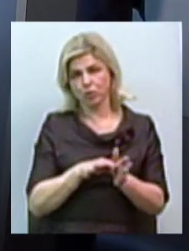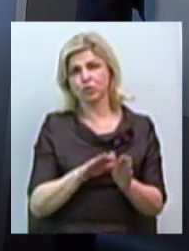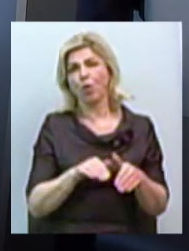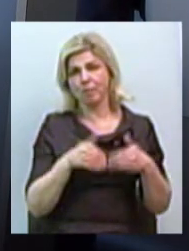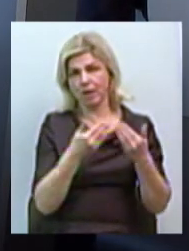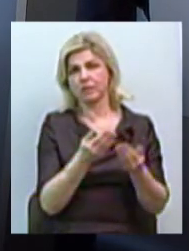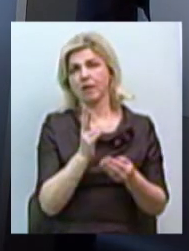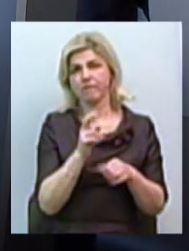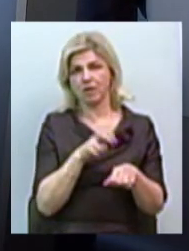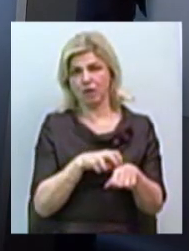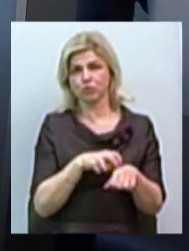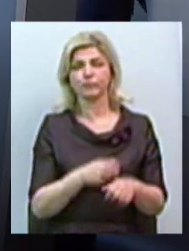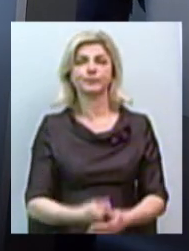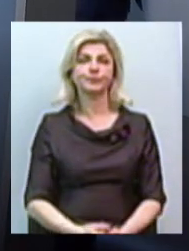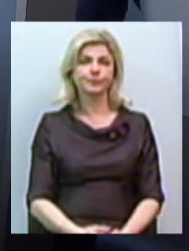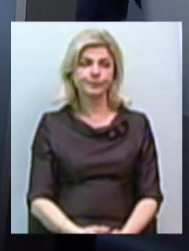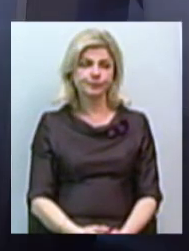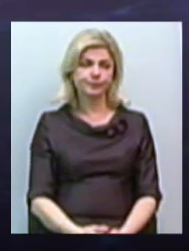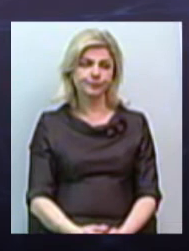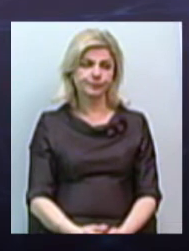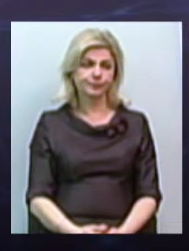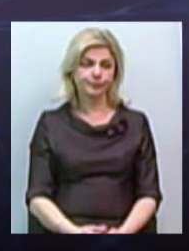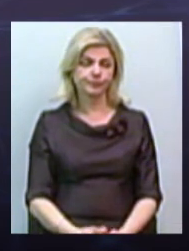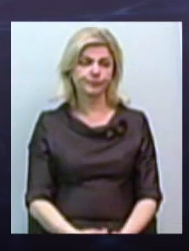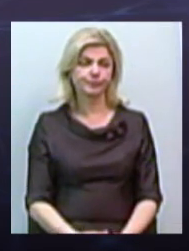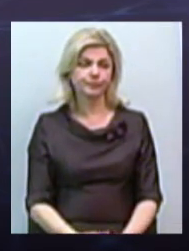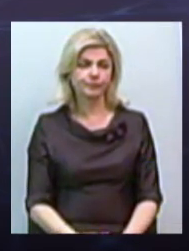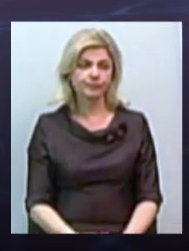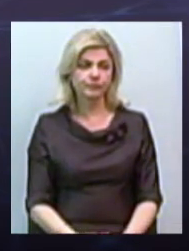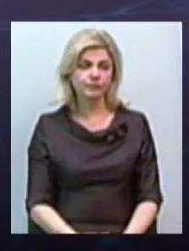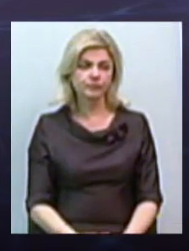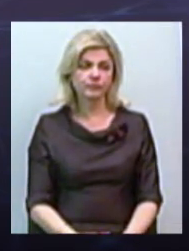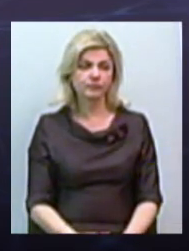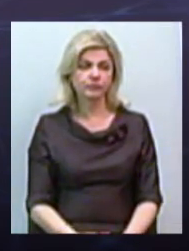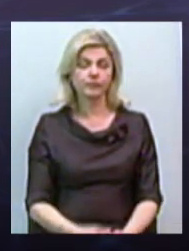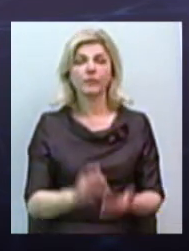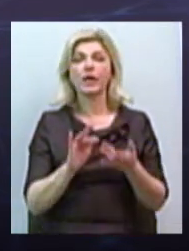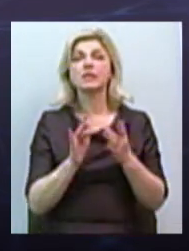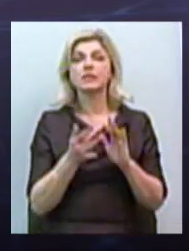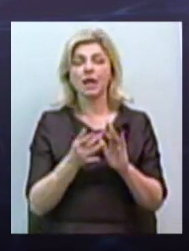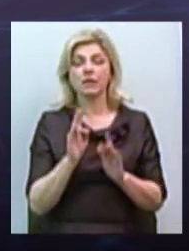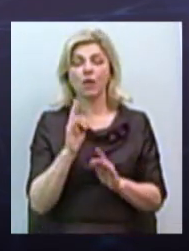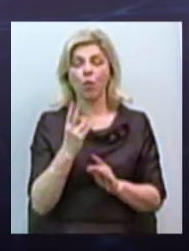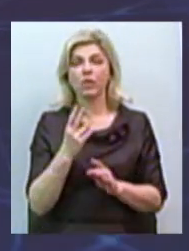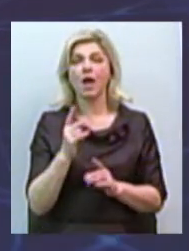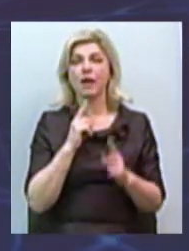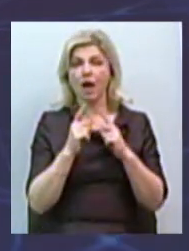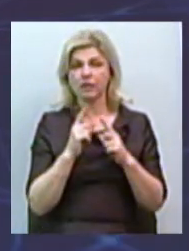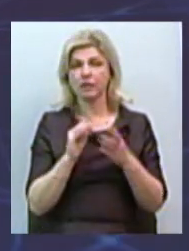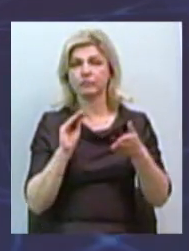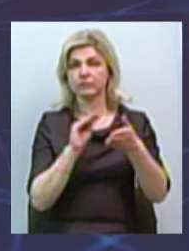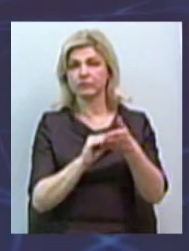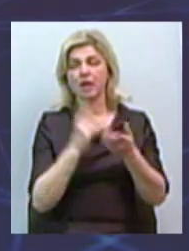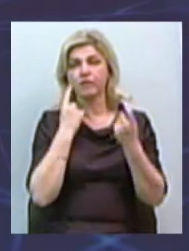звертатись до Привезти обслідування в спеціалісту. На сайті Миколаївської обласної ради розміщена інформація про